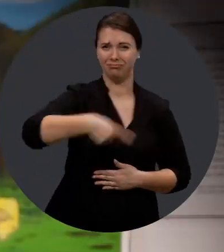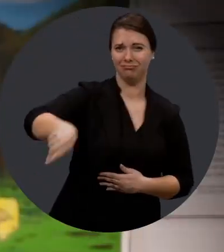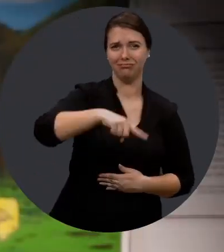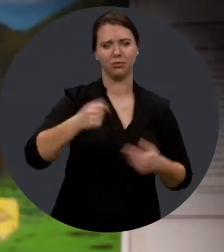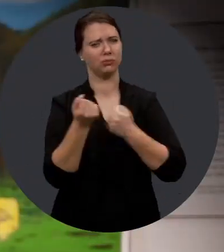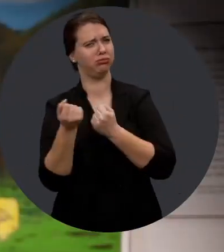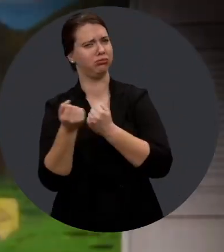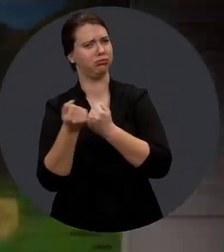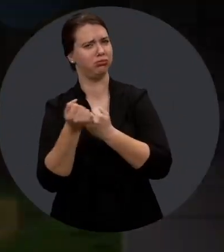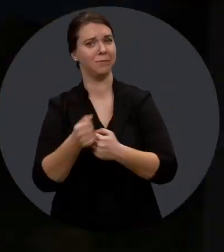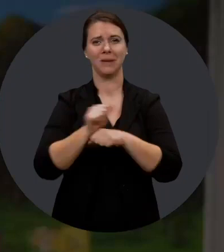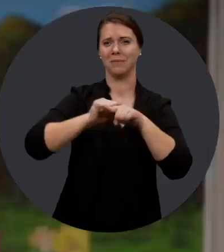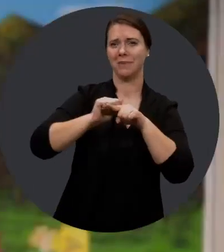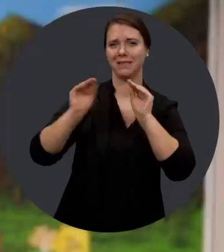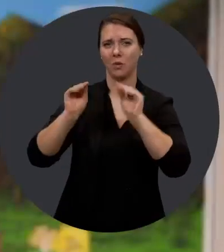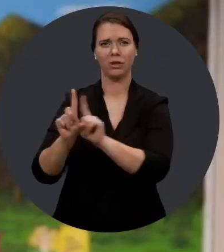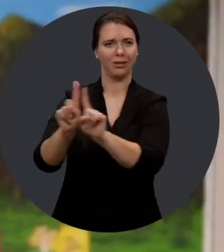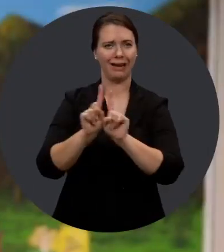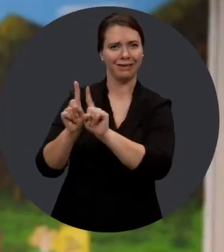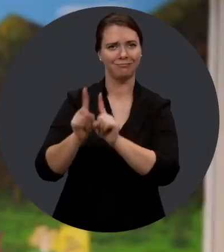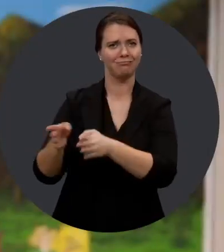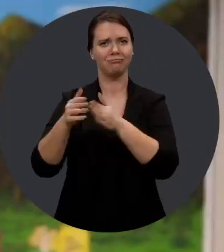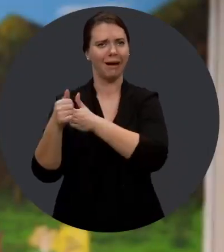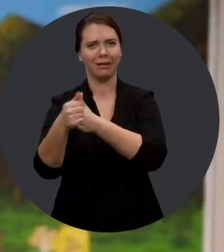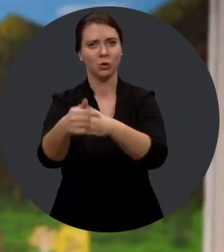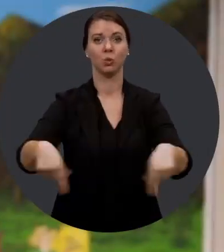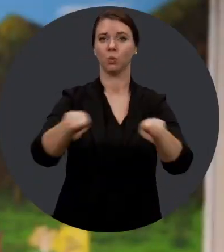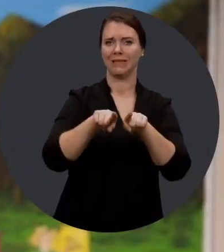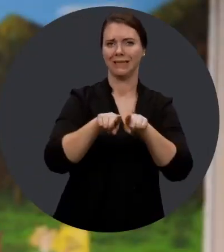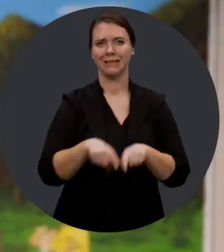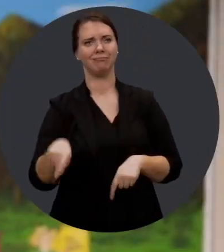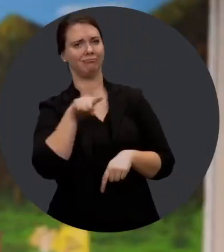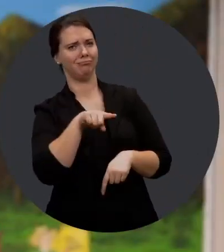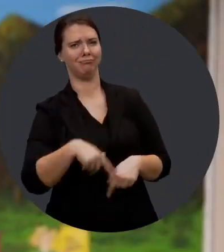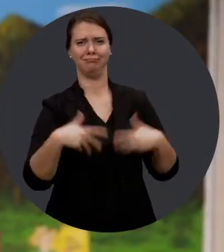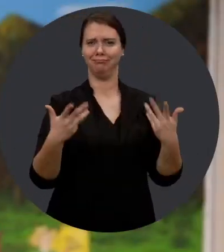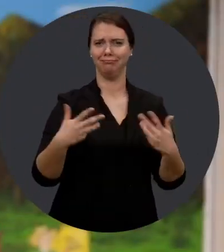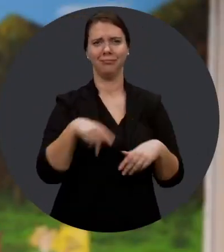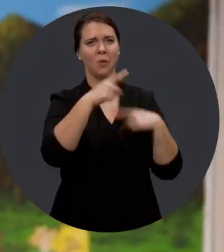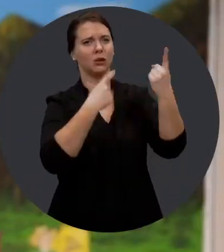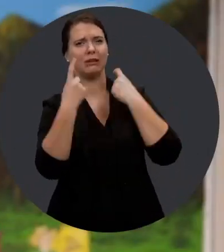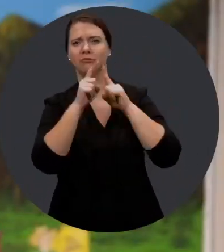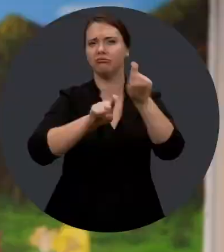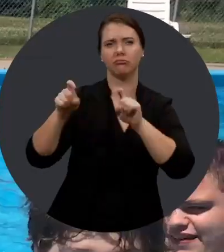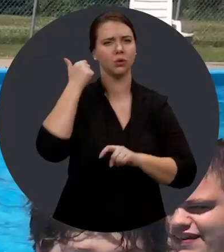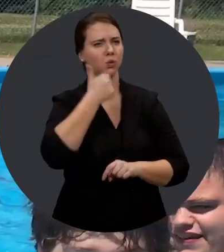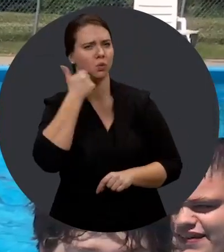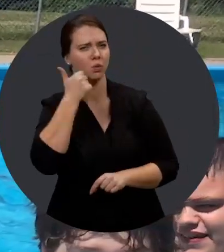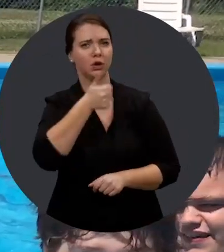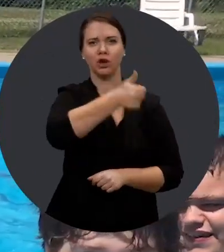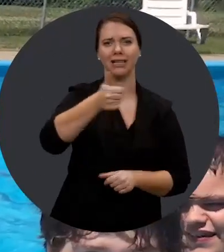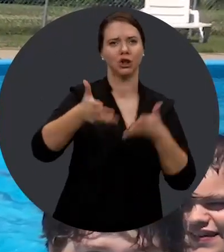et les loisirs. On a du support, on a de la formation, du mentorat. Ça amène aussi des